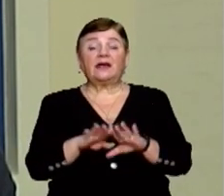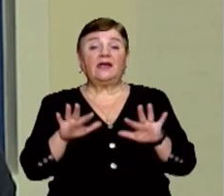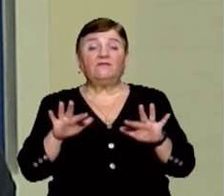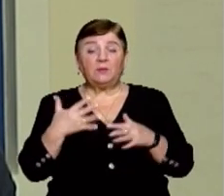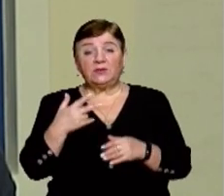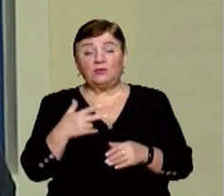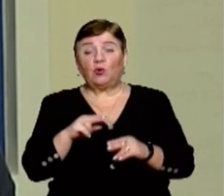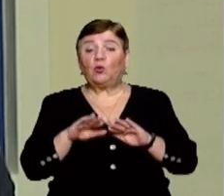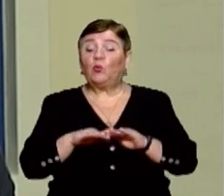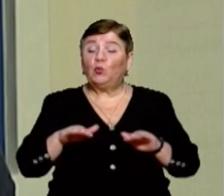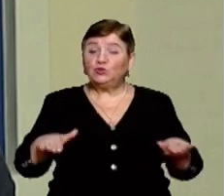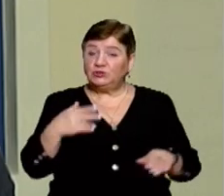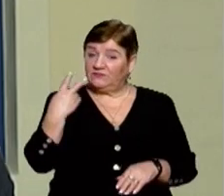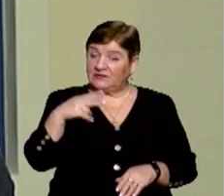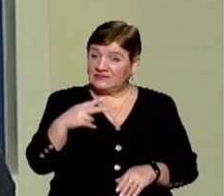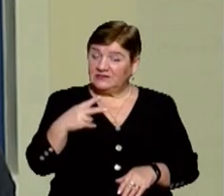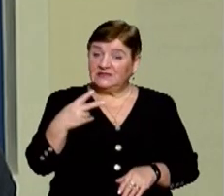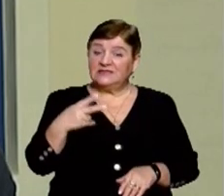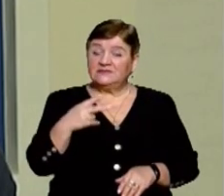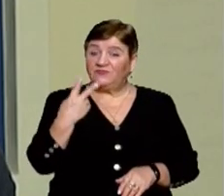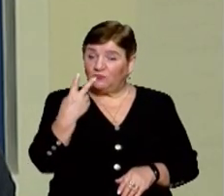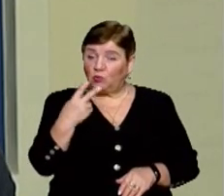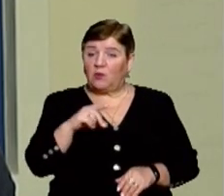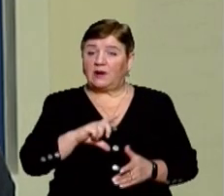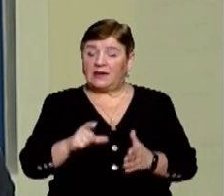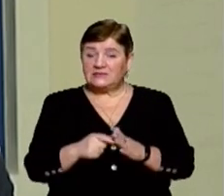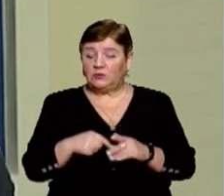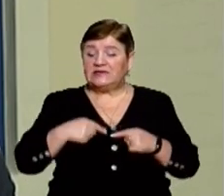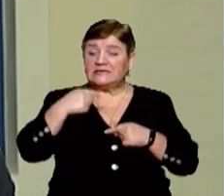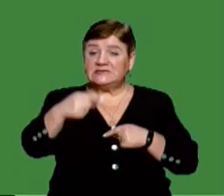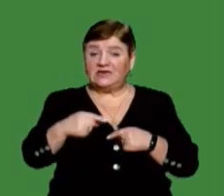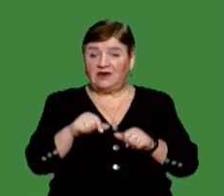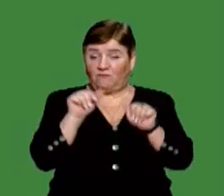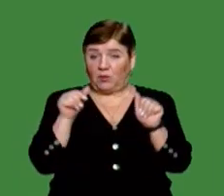другого класу, тому виключно лише клас був переведений на дистанційну форму навчання.